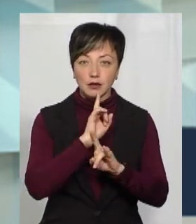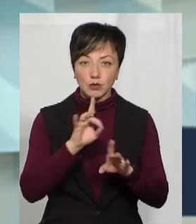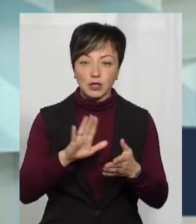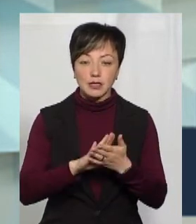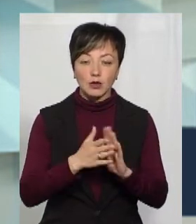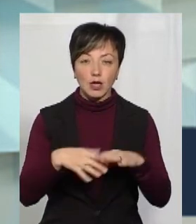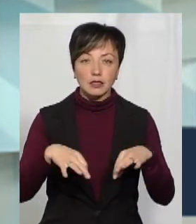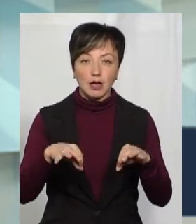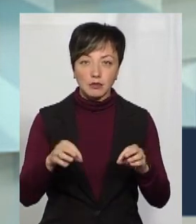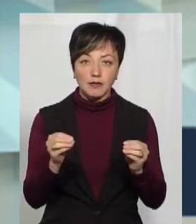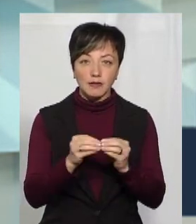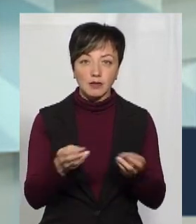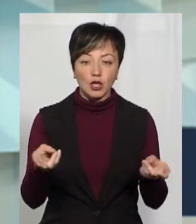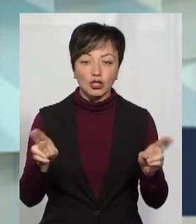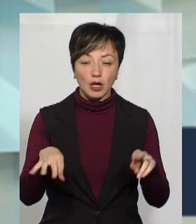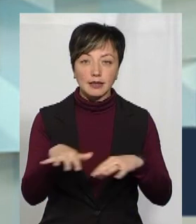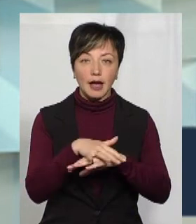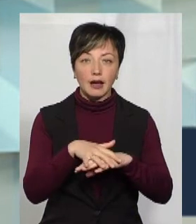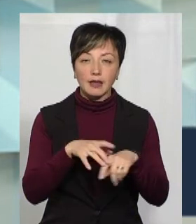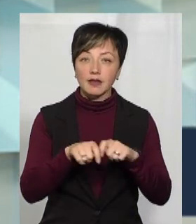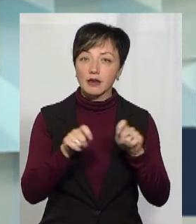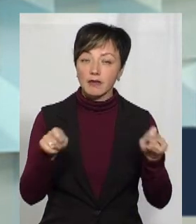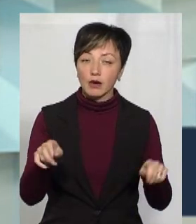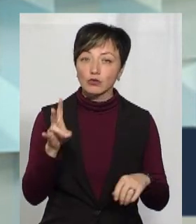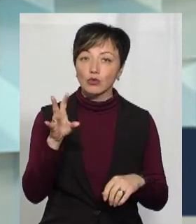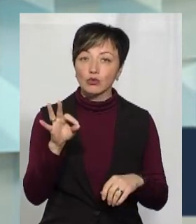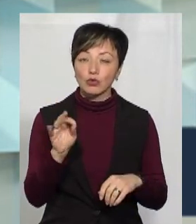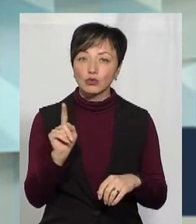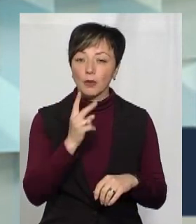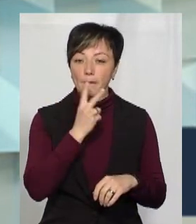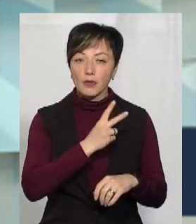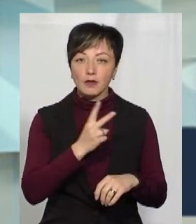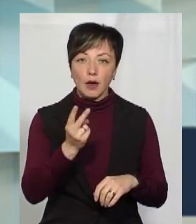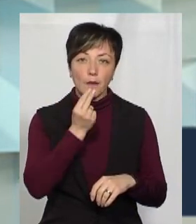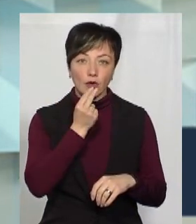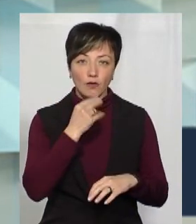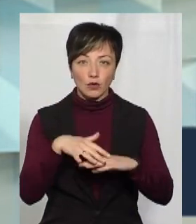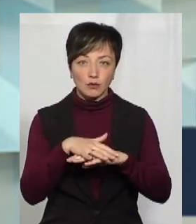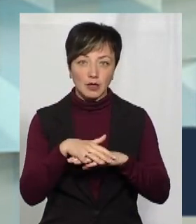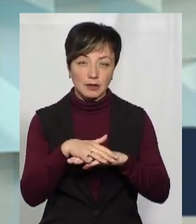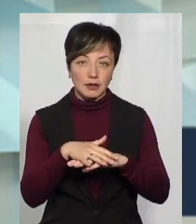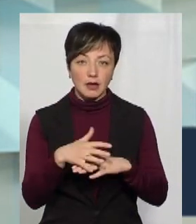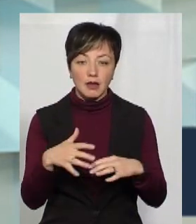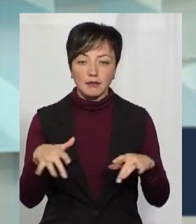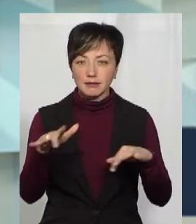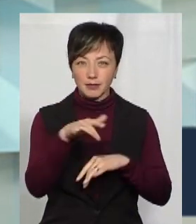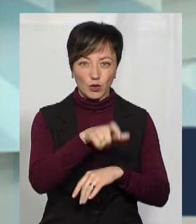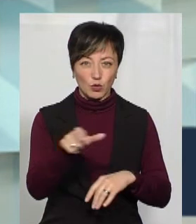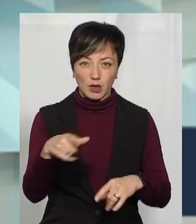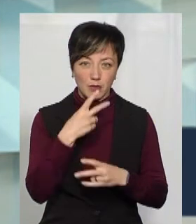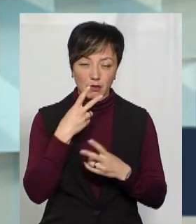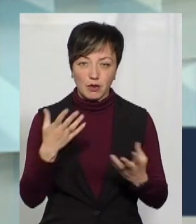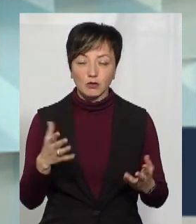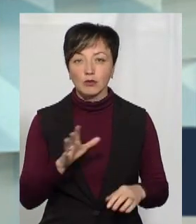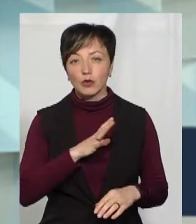транспортом залишається, ринки відкриваються. Але те, що ми спостерігали, в принципі, по продовольчим ринкам, ну, масового скупчення ми не бачили.